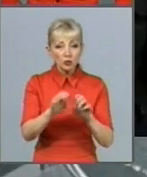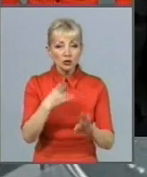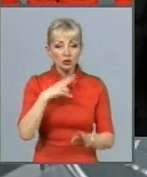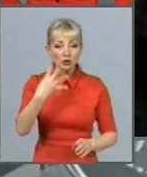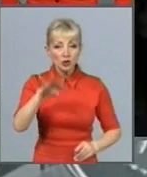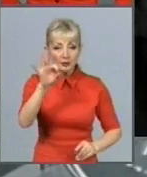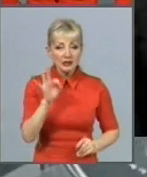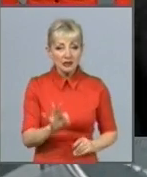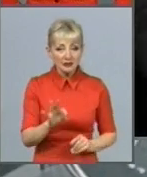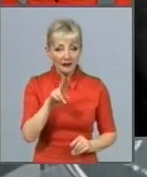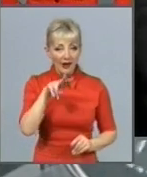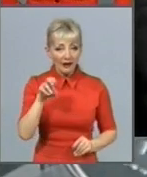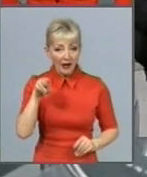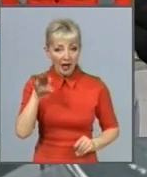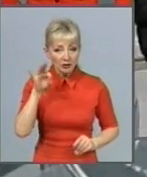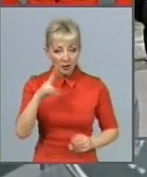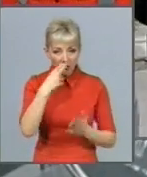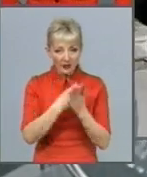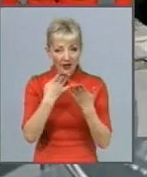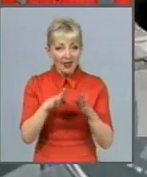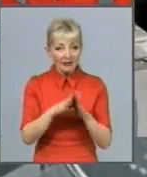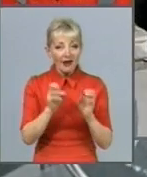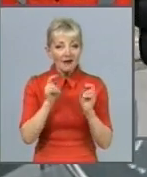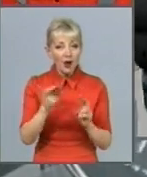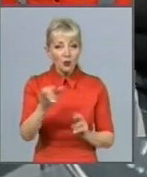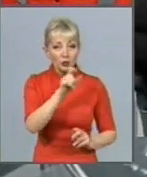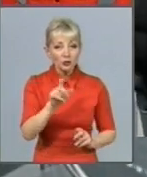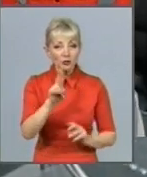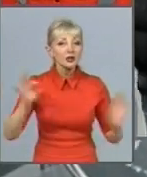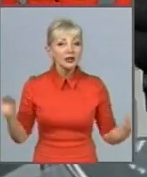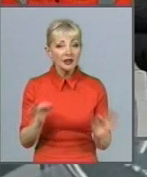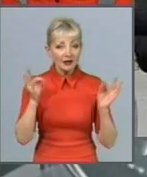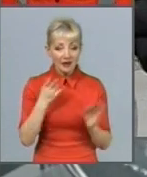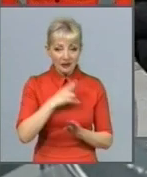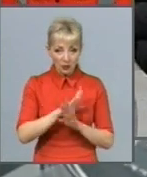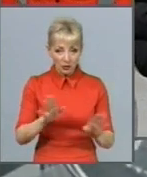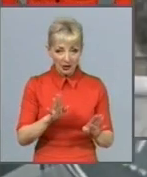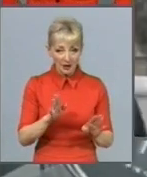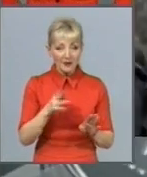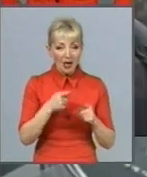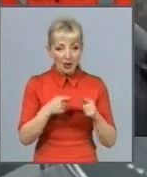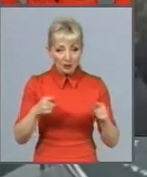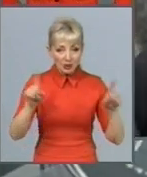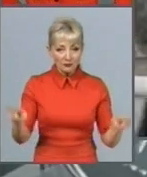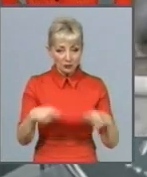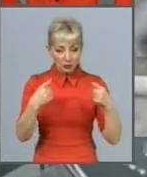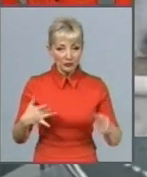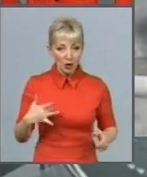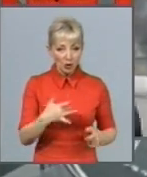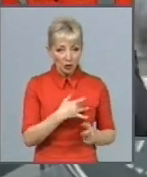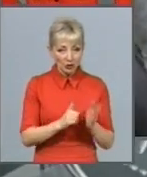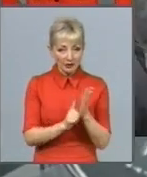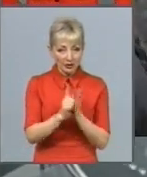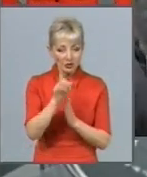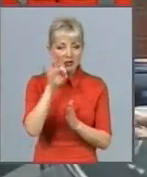легеніх виглядали так само, як і в людей, які ніколи не курили. Процес відновлення органу запускається з моменту відмови від сигарок. Але